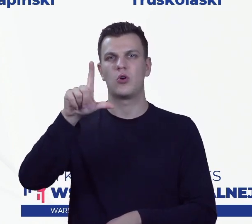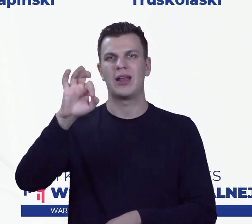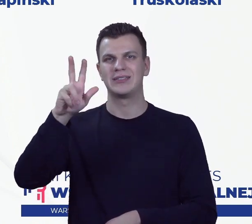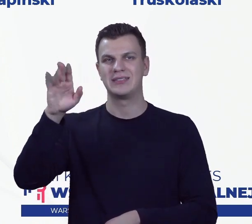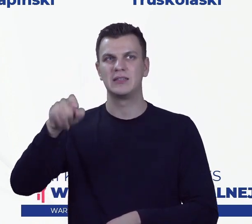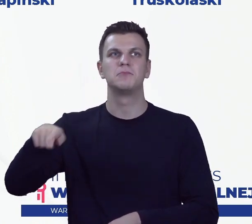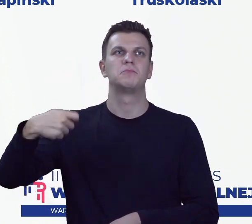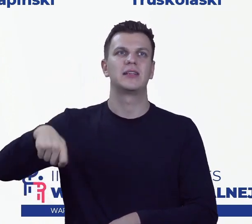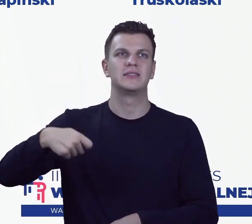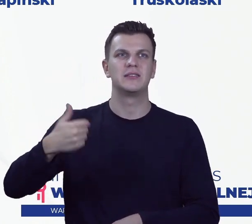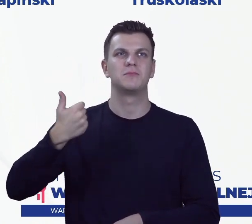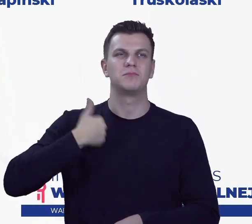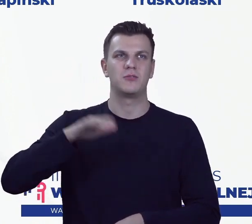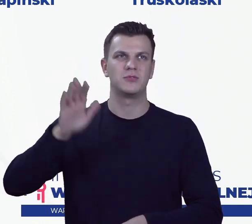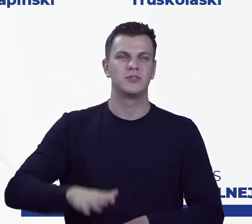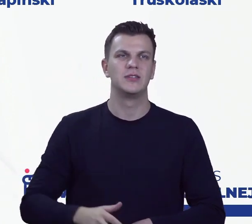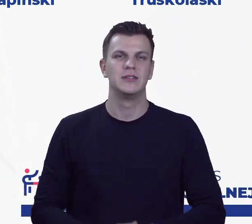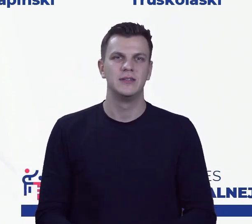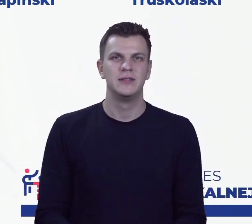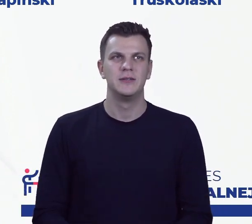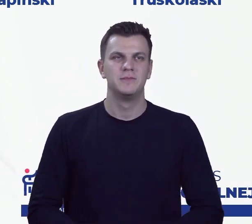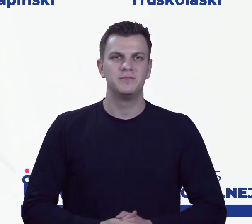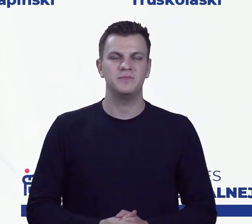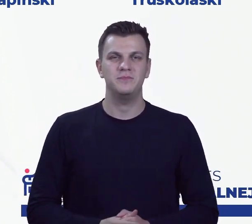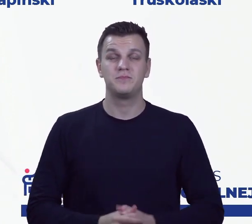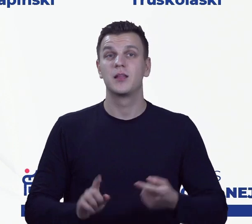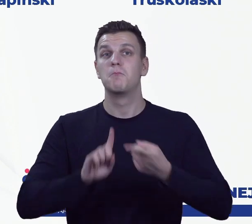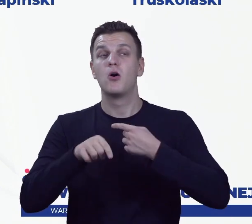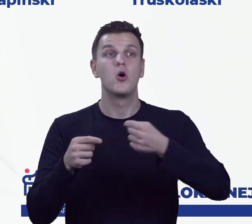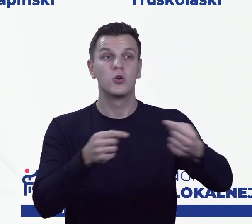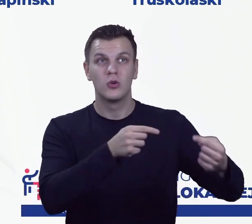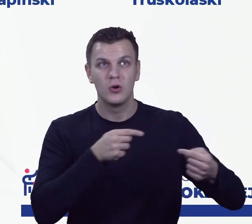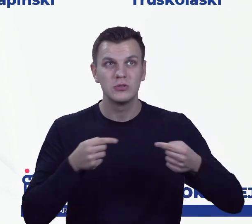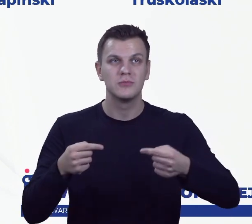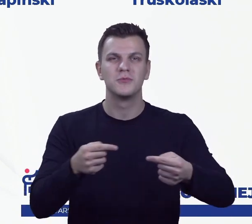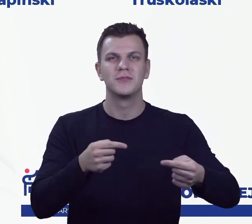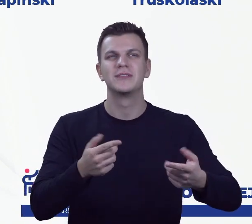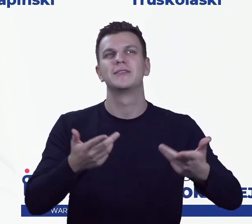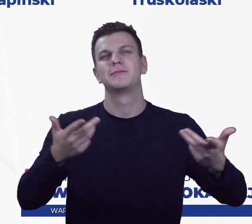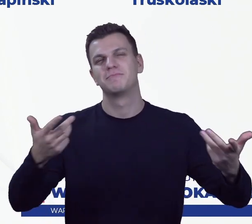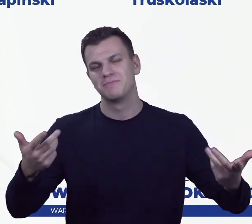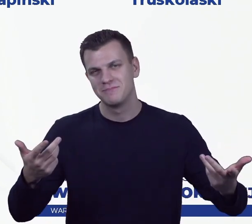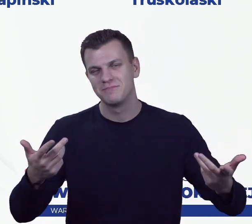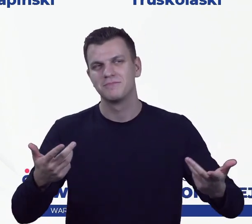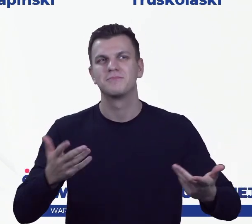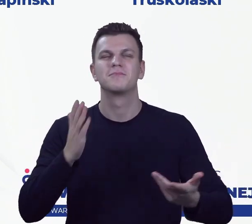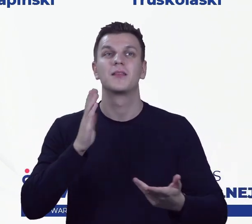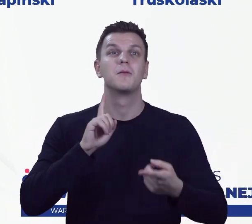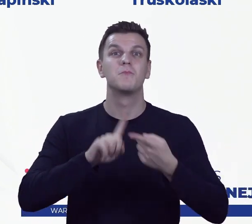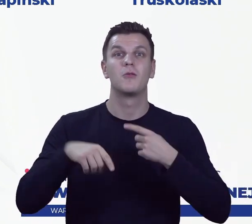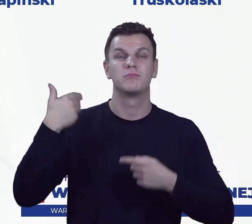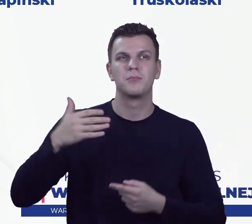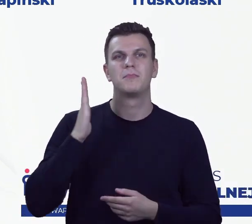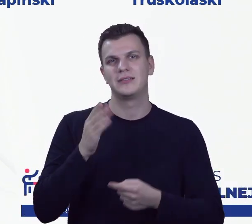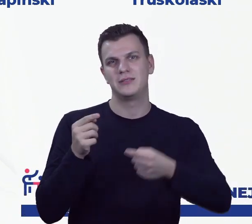prezydent Białegostoku. Po panelu przewidywana jest jak zwykle dyskusja. Szykujcie Państwo